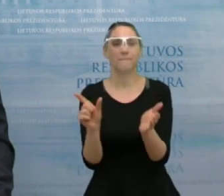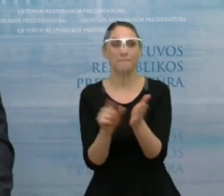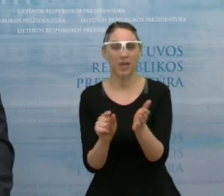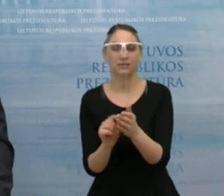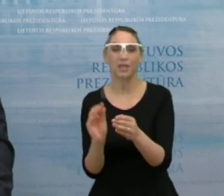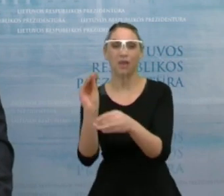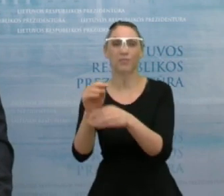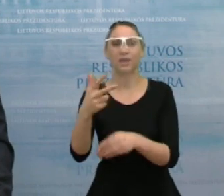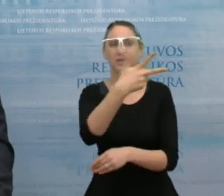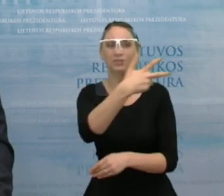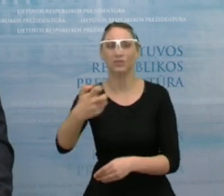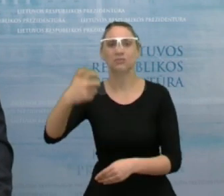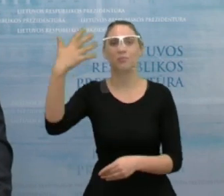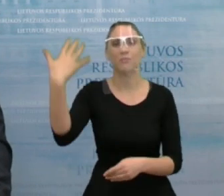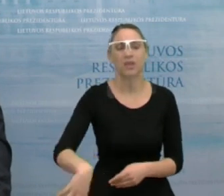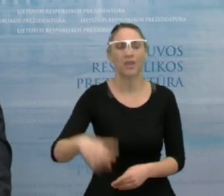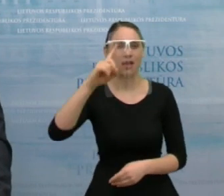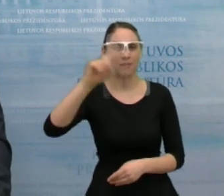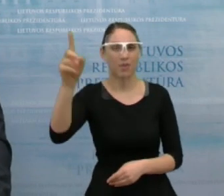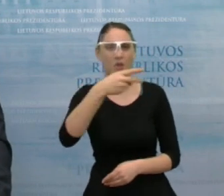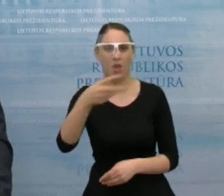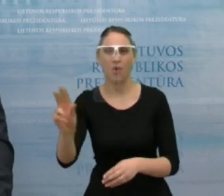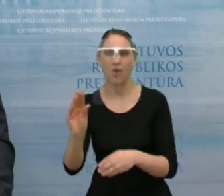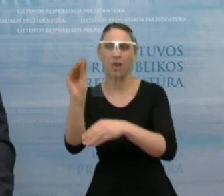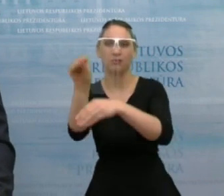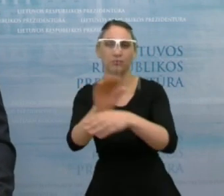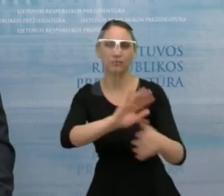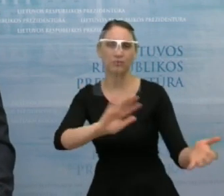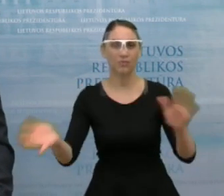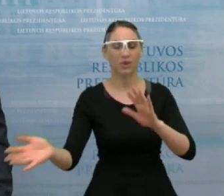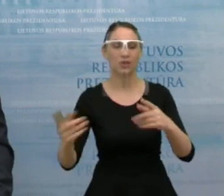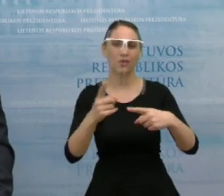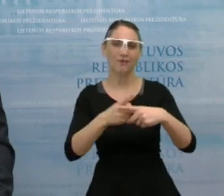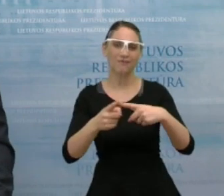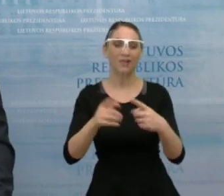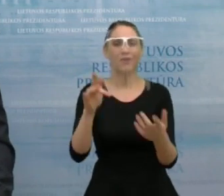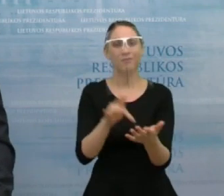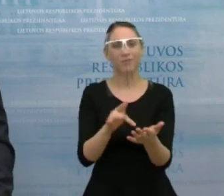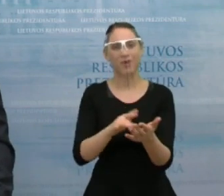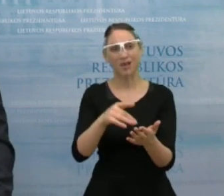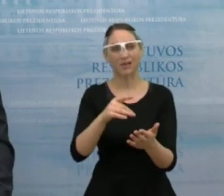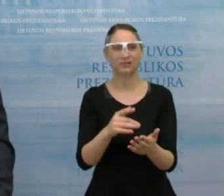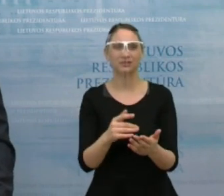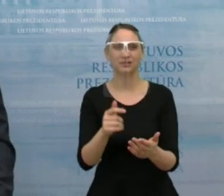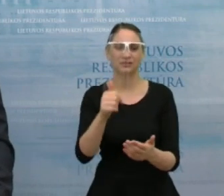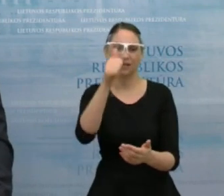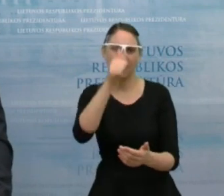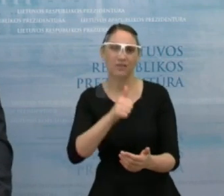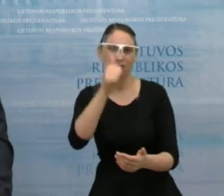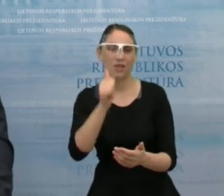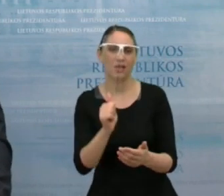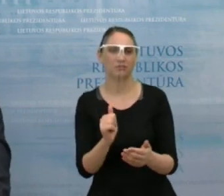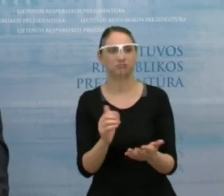350 milijonų eurų ir tai sąlygos apie 40 eurų vidutinės pensijos augima kiekvieną mėnesį. Tai yra